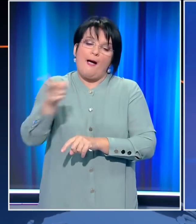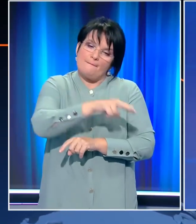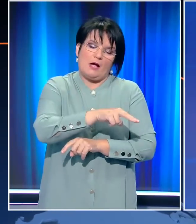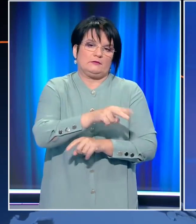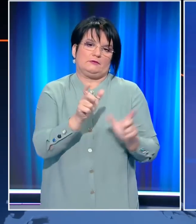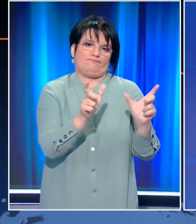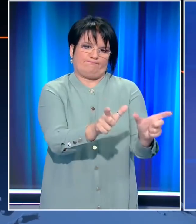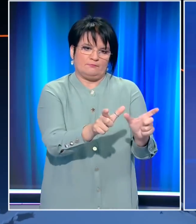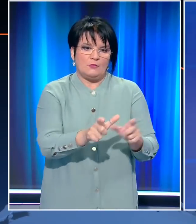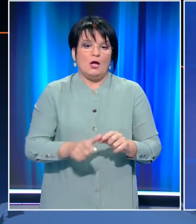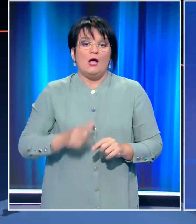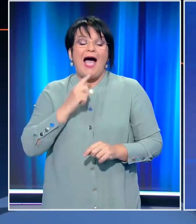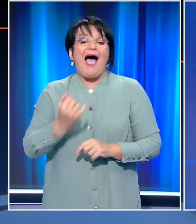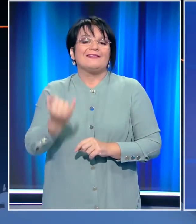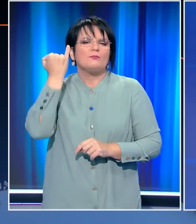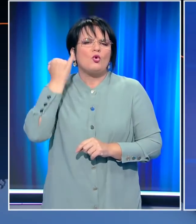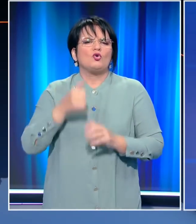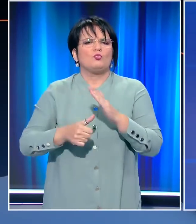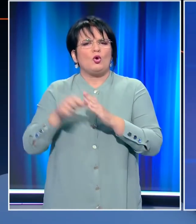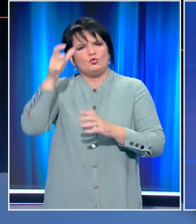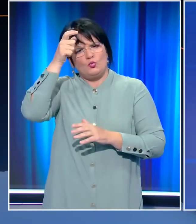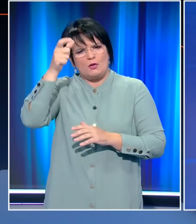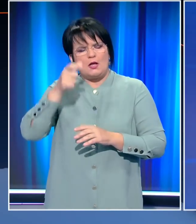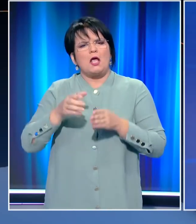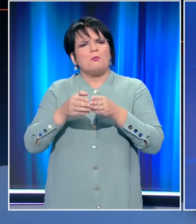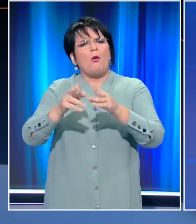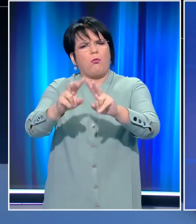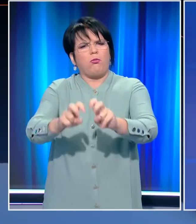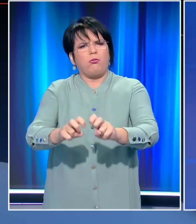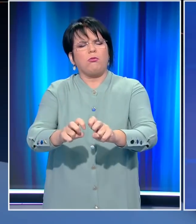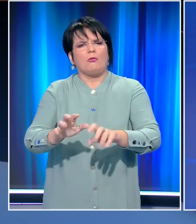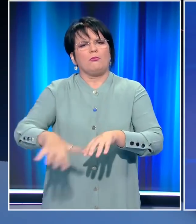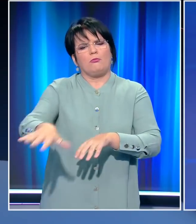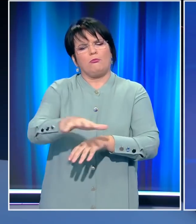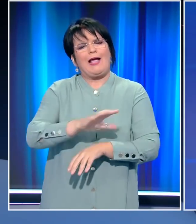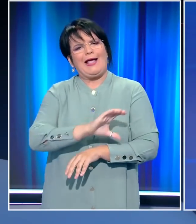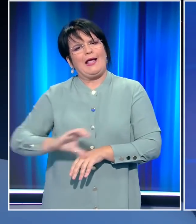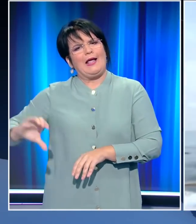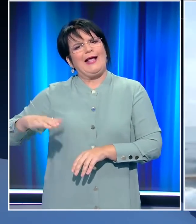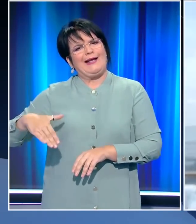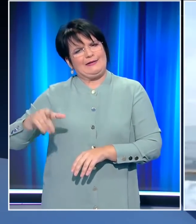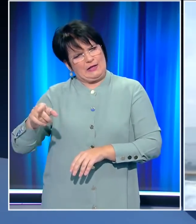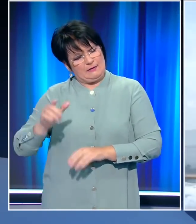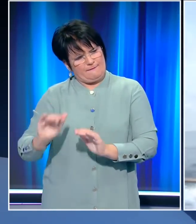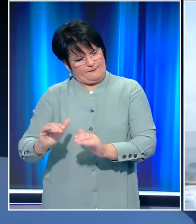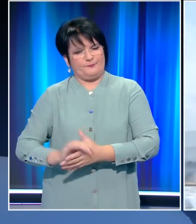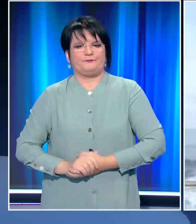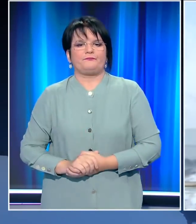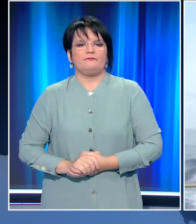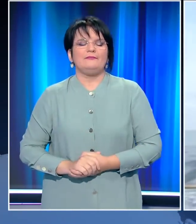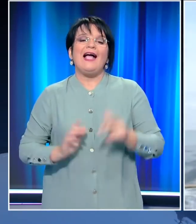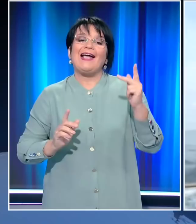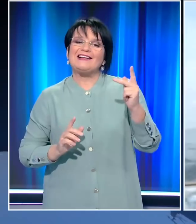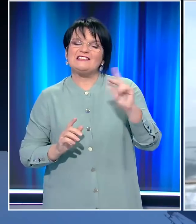ίδια ώρα ο αντιπρόεδρος του Ερντογάν προαναγγέλει σεισμικές έρευνες, ακόμα και νότια της Κρήτης. Μετά τις έρευνες στο